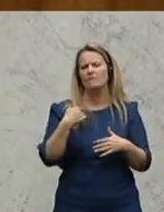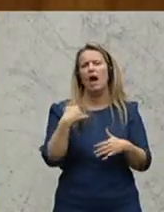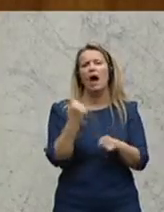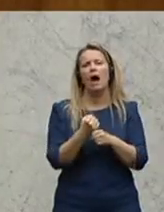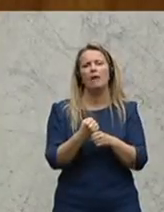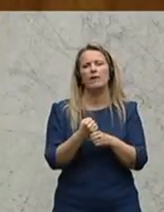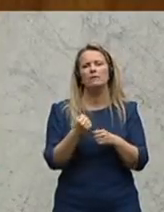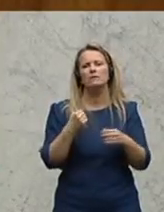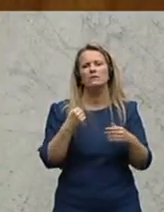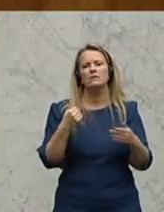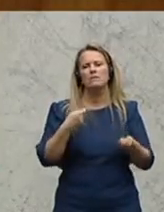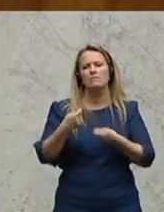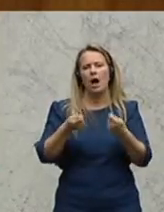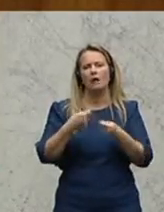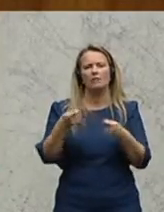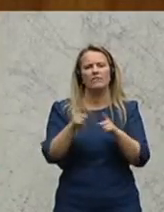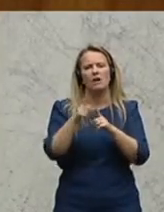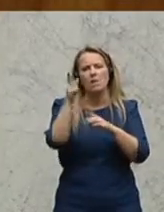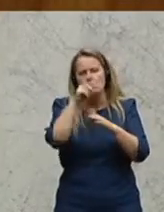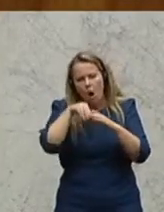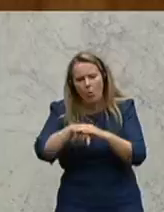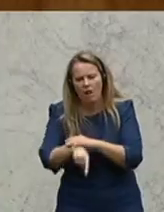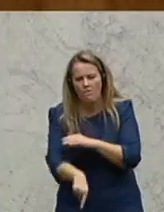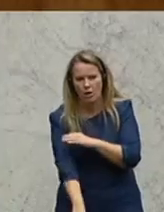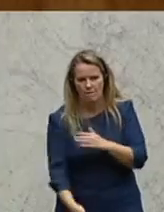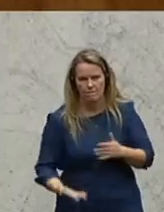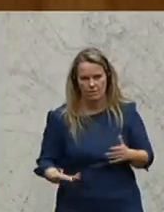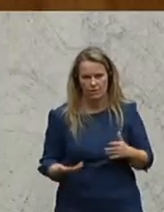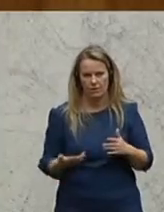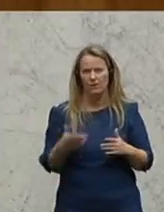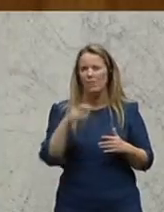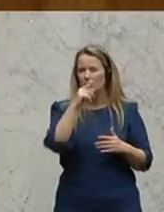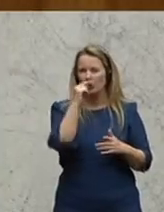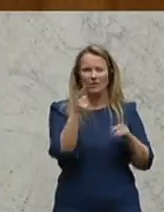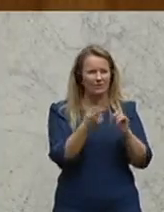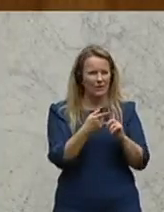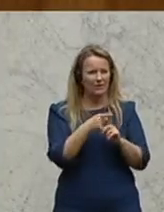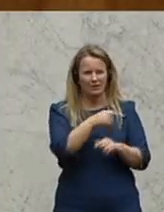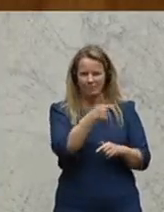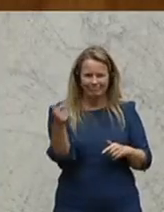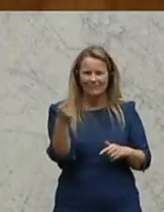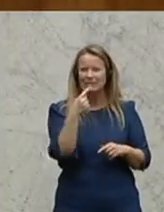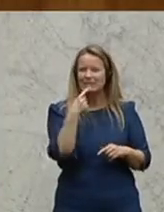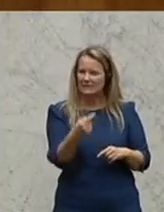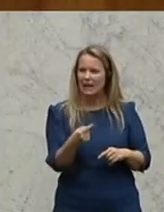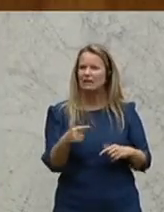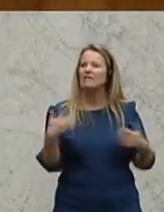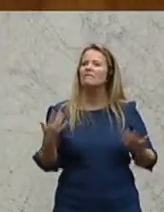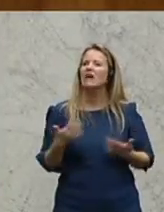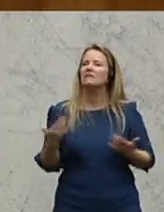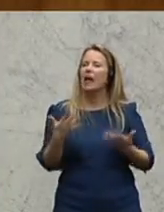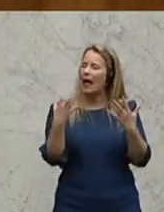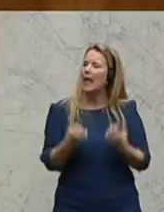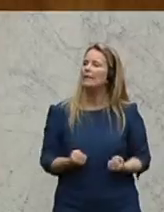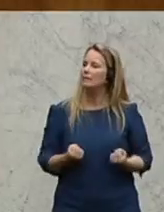Arbeitsmarktmaulwurf und sonst gar nichts. Also wenn Sie davon sprechen, was ist denn jetzt dabei